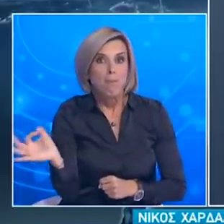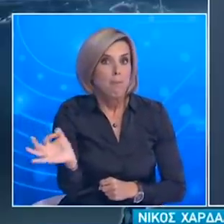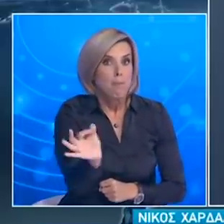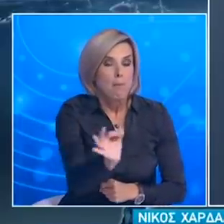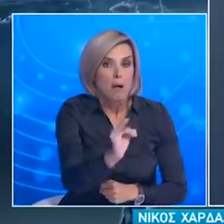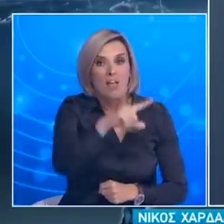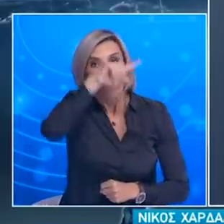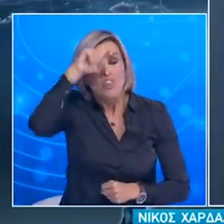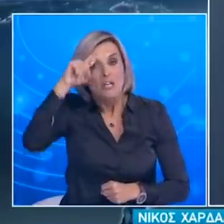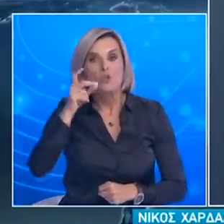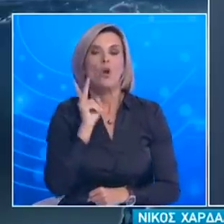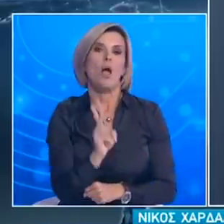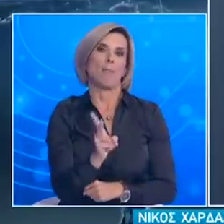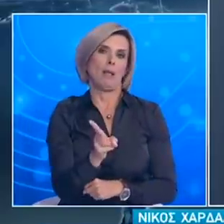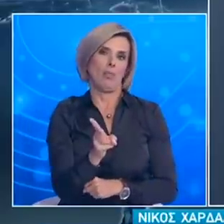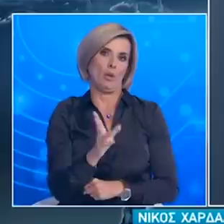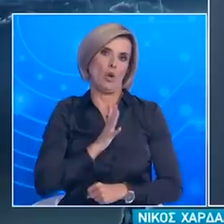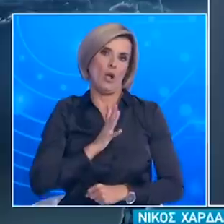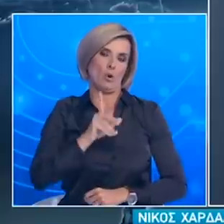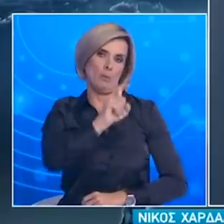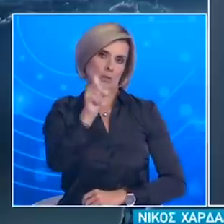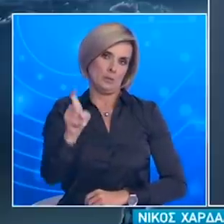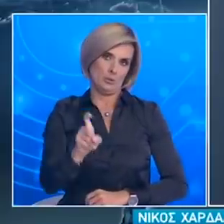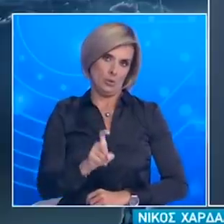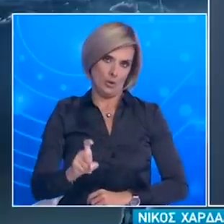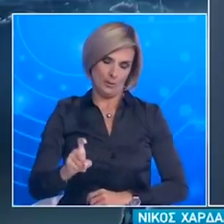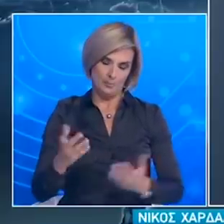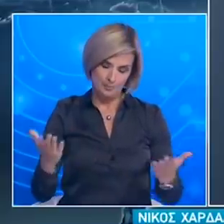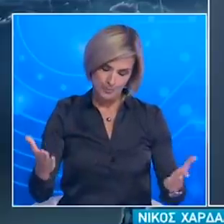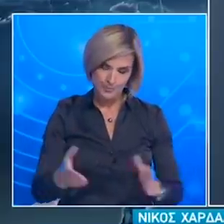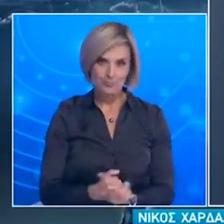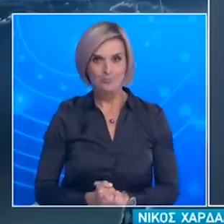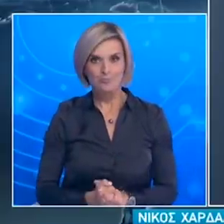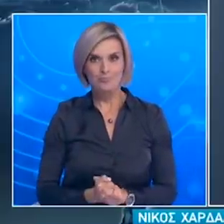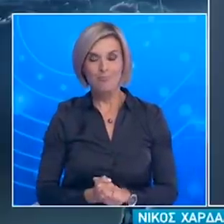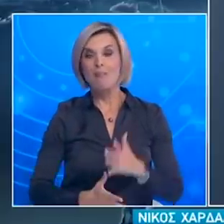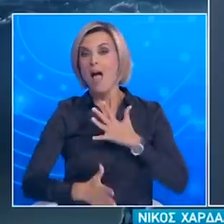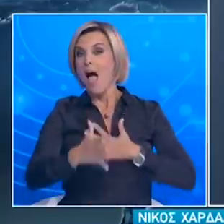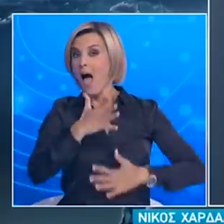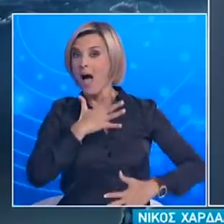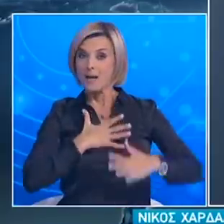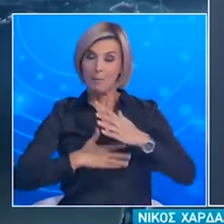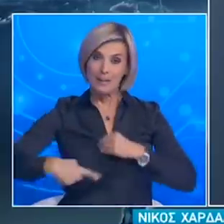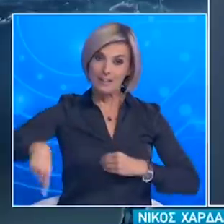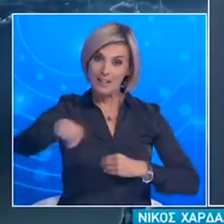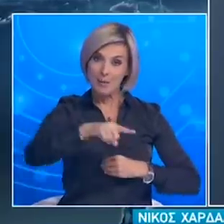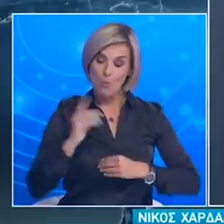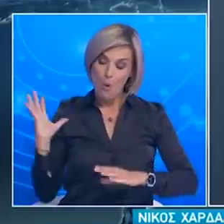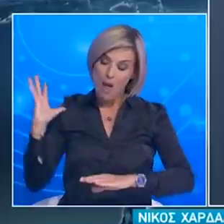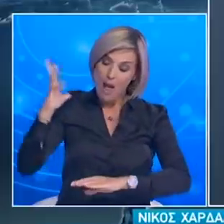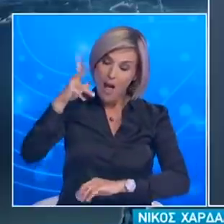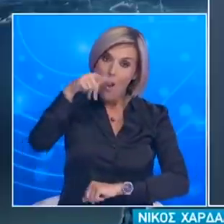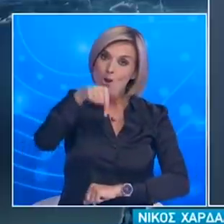θέσουν σε κίνδυνο ανθρώπινες ζωές Αγαπητοί μου συμπολίτες η μέχρι σήμερα πορεία μας στην αντιμετώπιση της πανδημίας